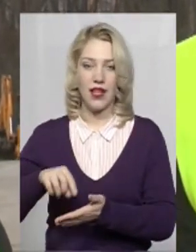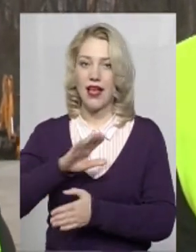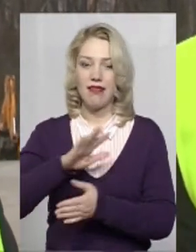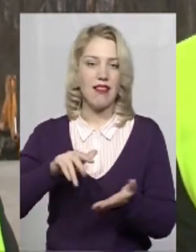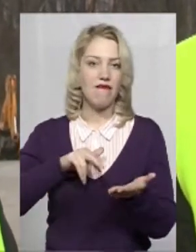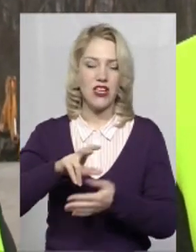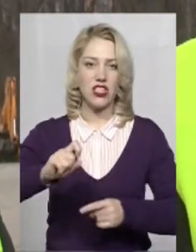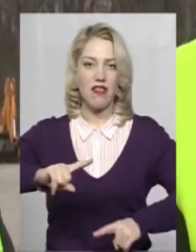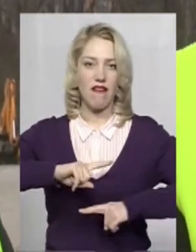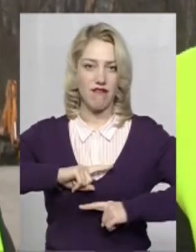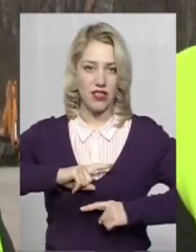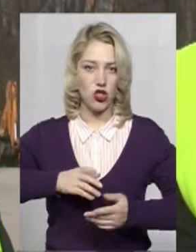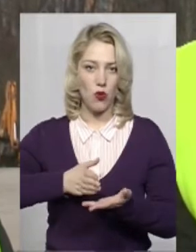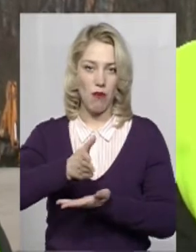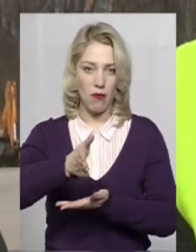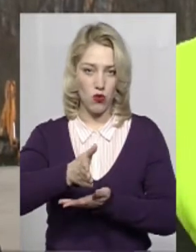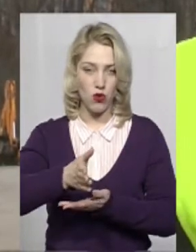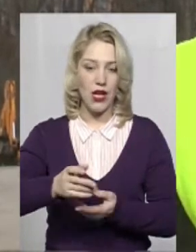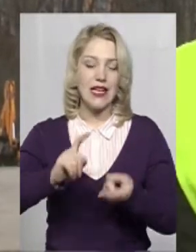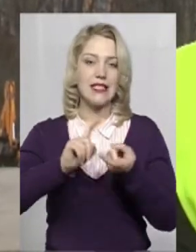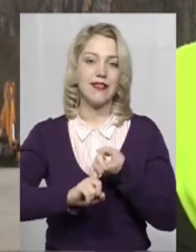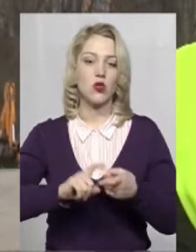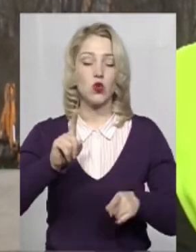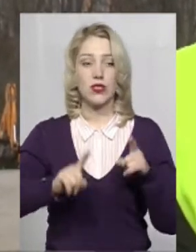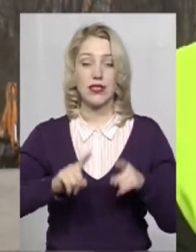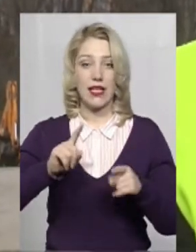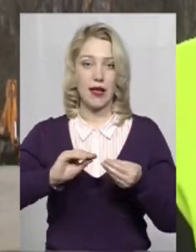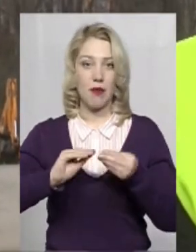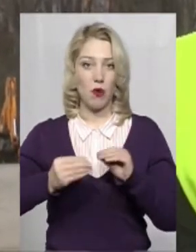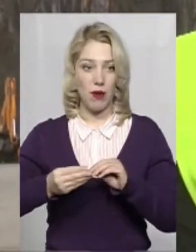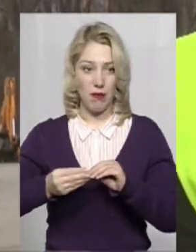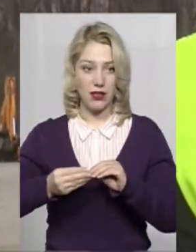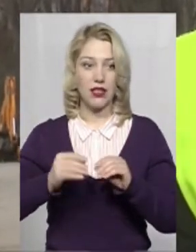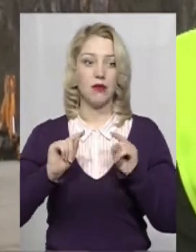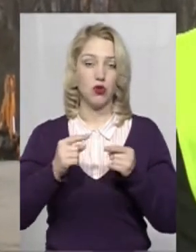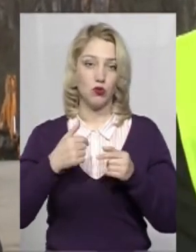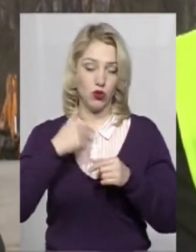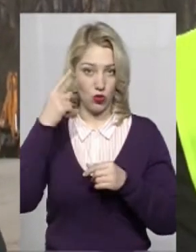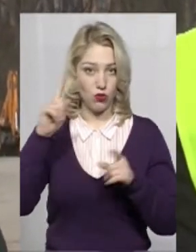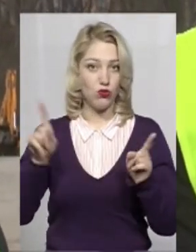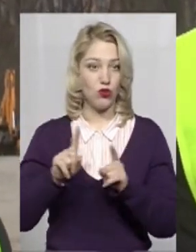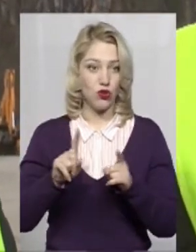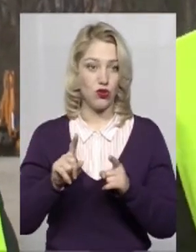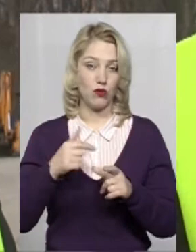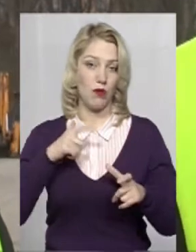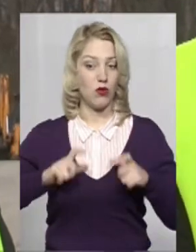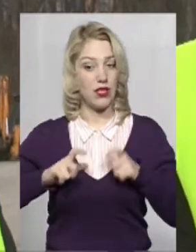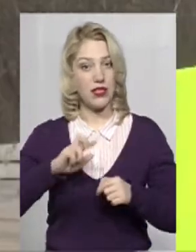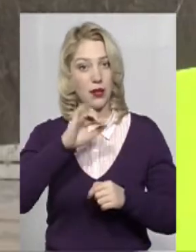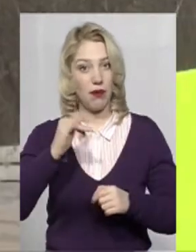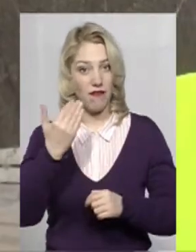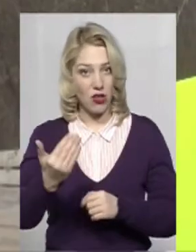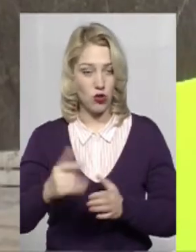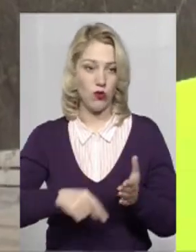вийшли на фінішну пряму в зв'язку з проблематикою, тому я думаю, що я позаздрив вашому